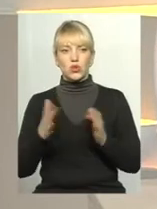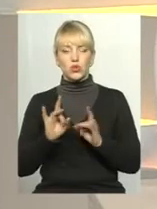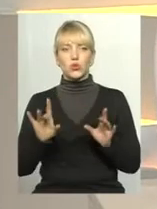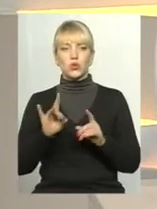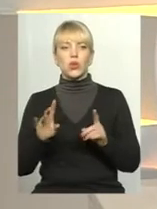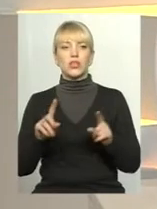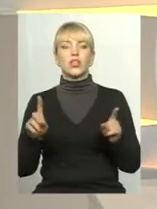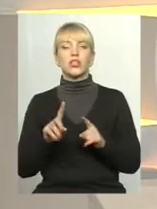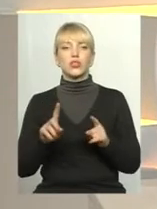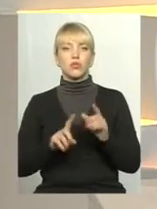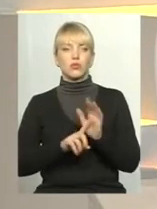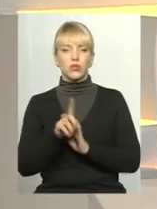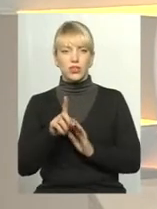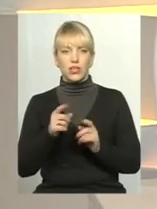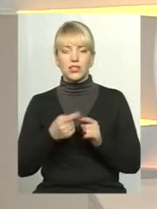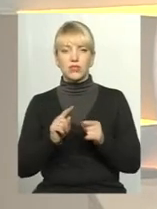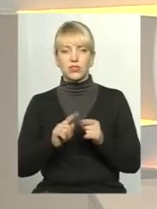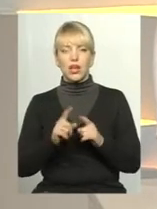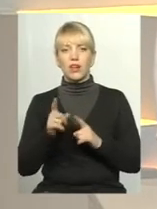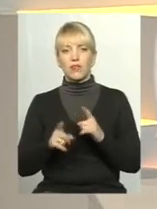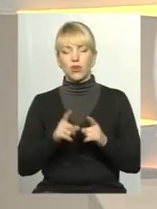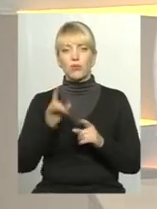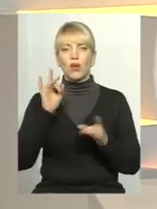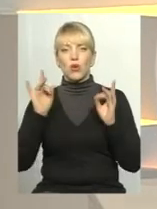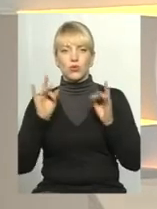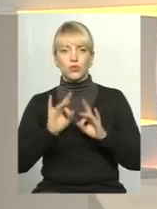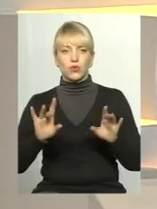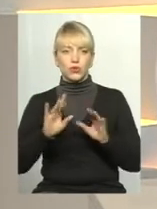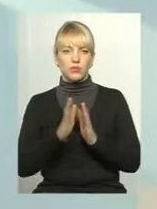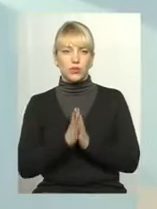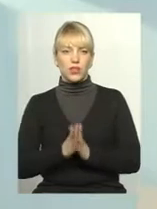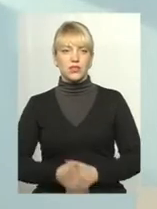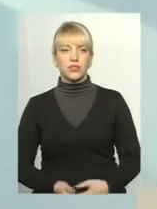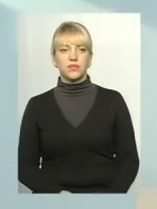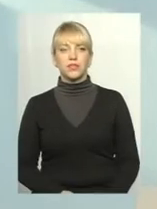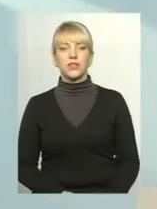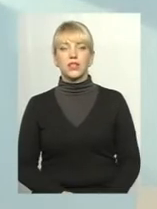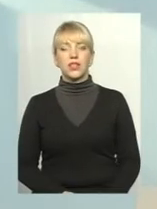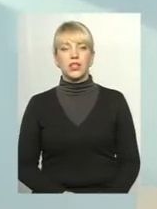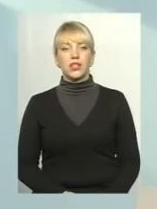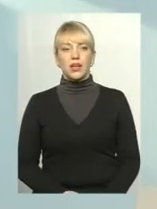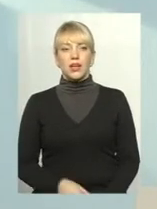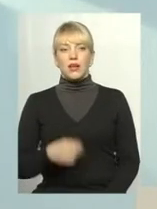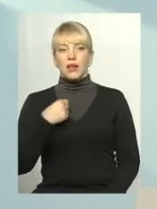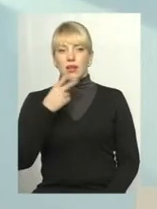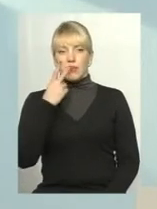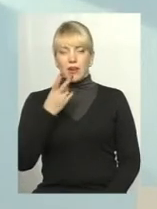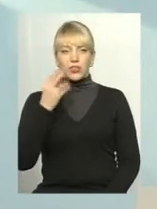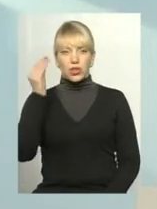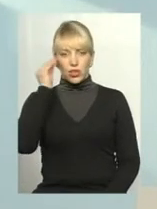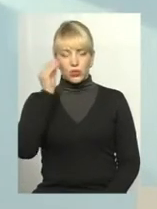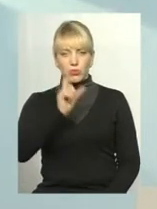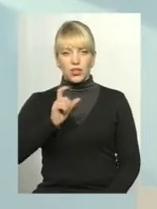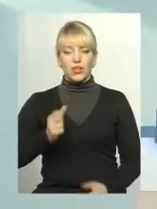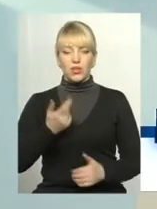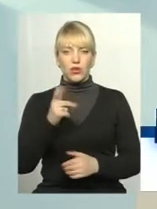з чого почнеться саме ця реформа озвучити в нас на Хмельниччині? Ми бачили думки кількох мешканців нашого